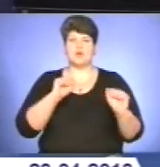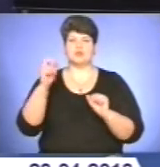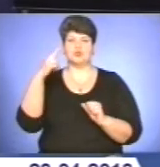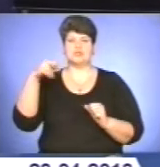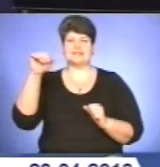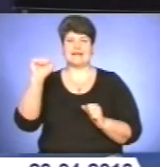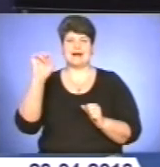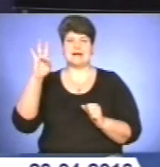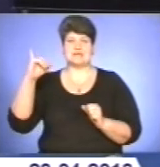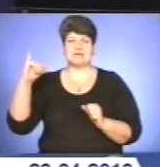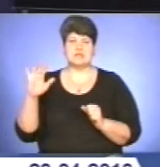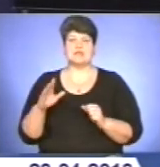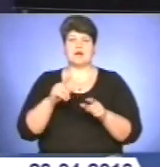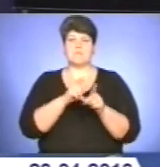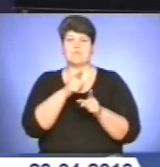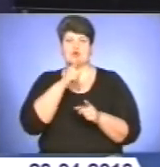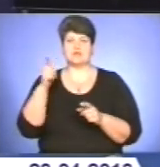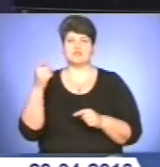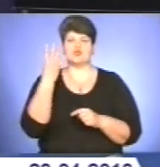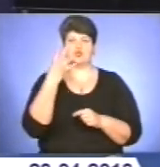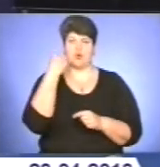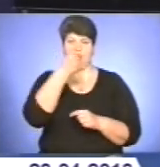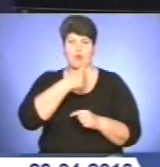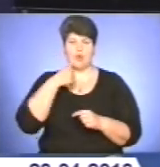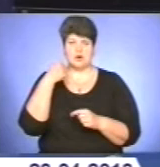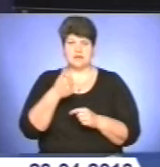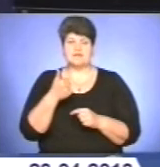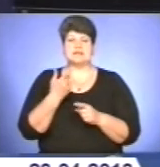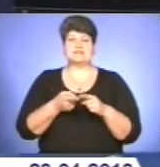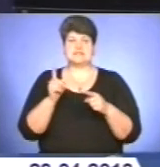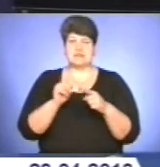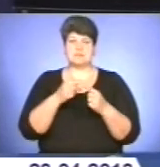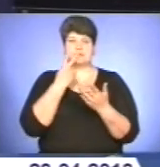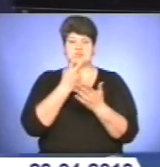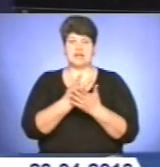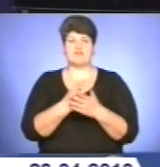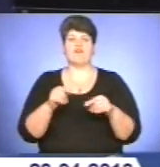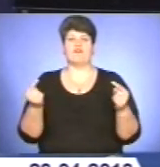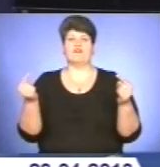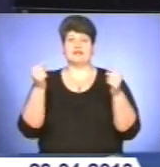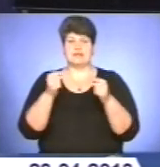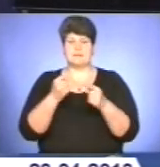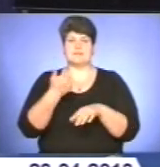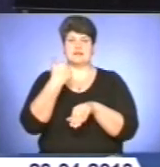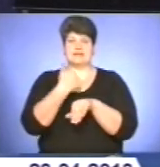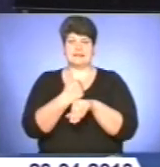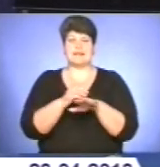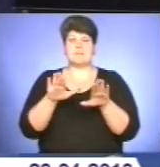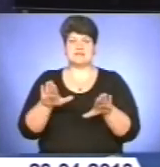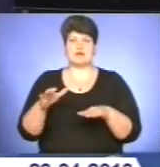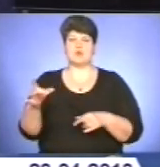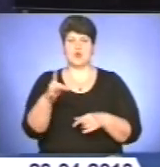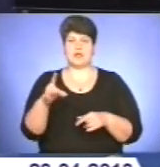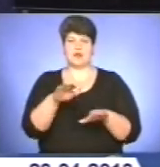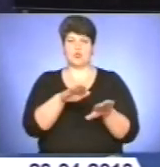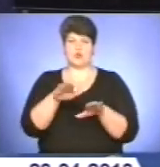чотирьох років. Нова програма має низку особливостей і передбачає визначення пріоритетів в цих сферах на місцевому та регіональному